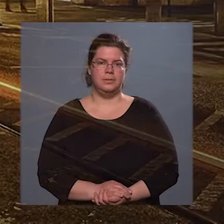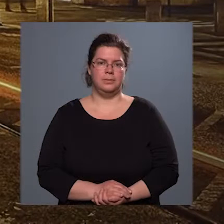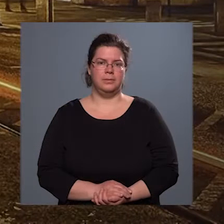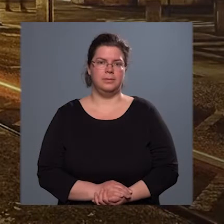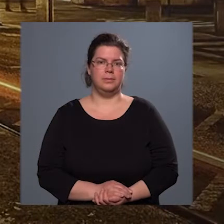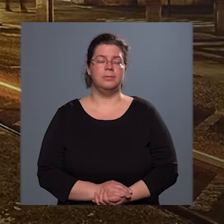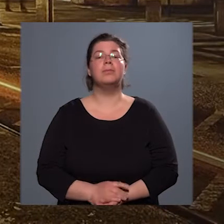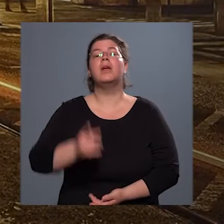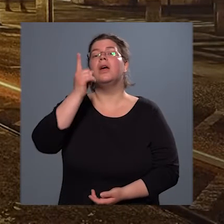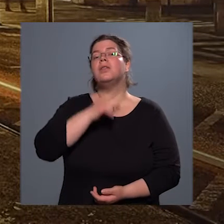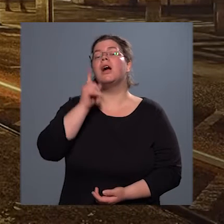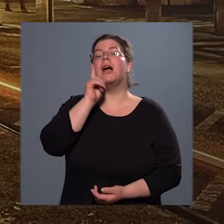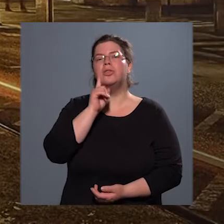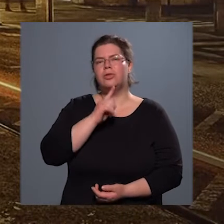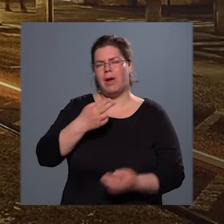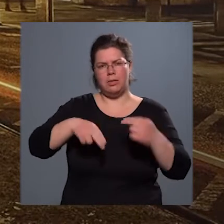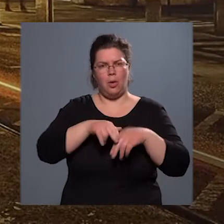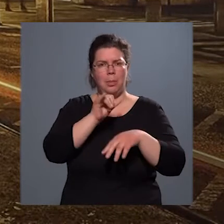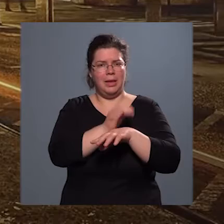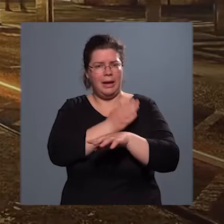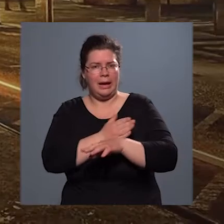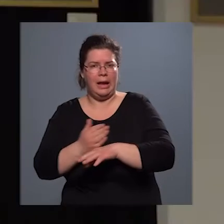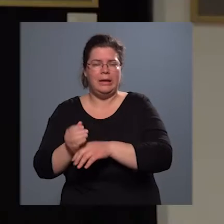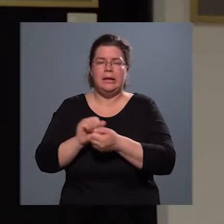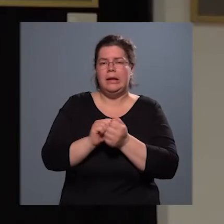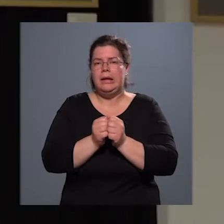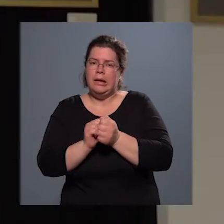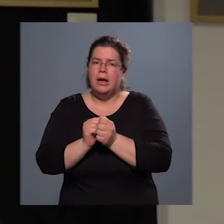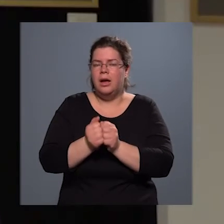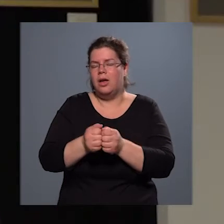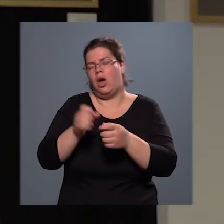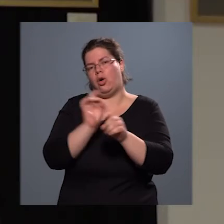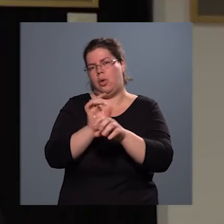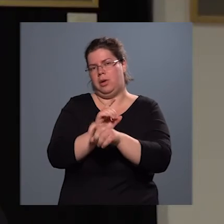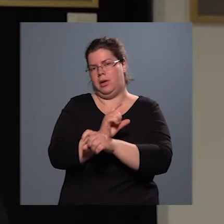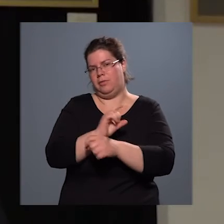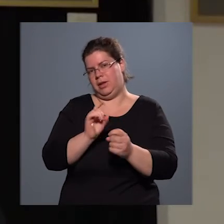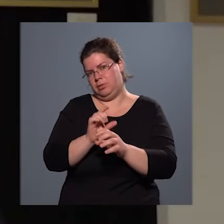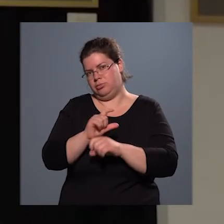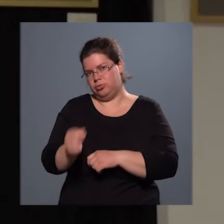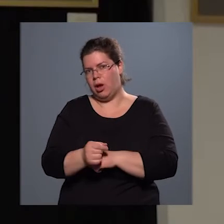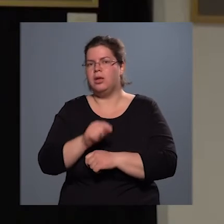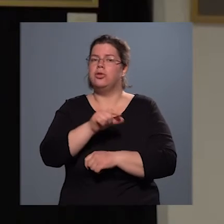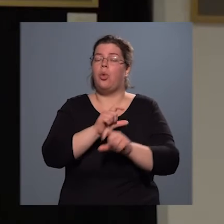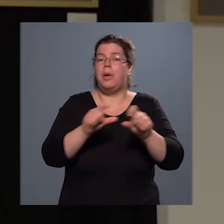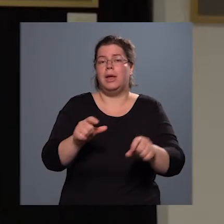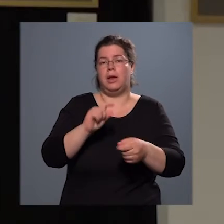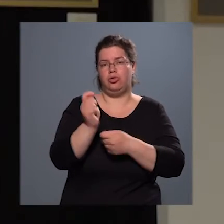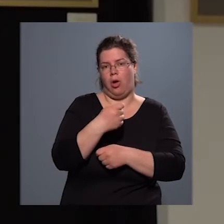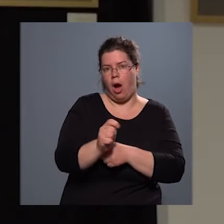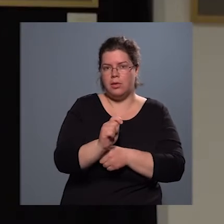Takács István több héten át harcolta koronavírussal, és érte is harcoltak orvosok, ápolók. A